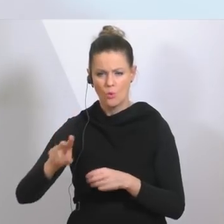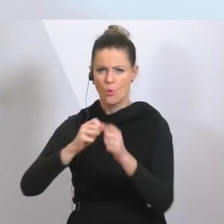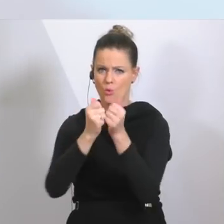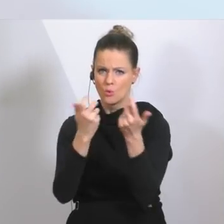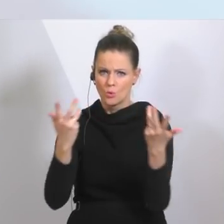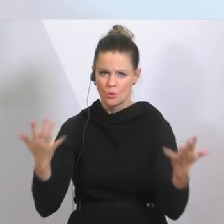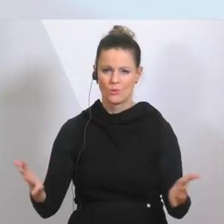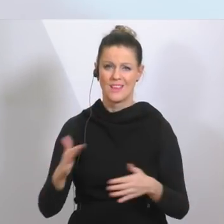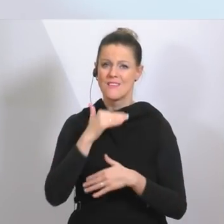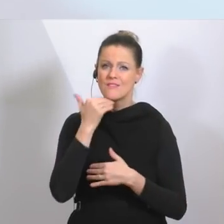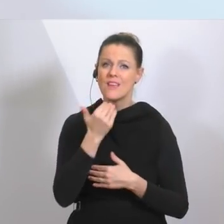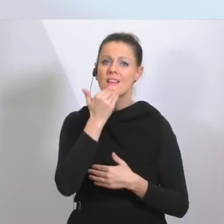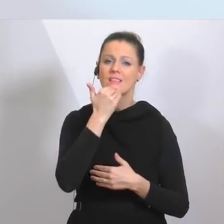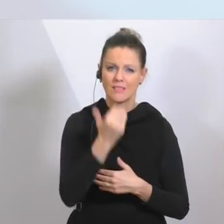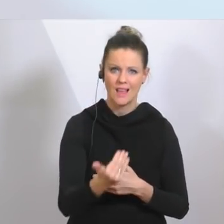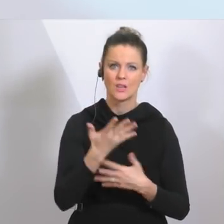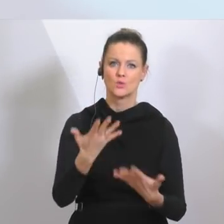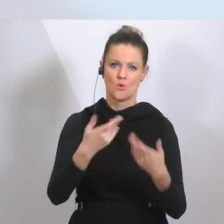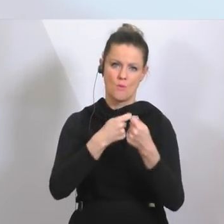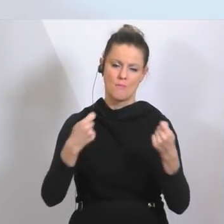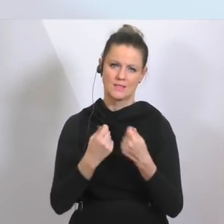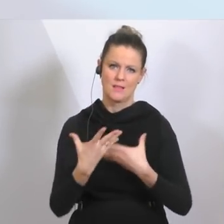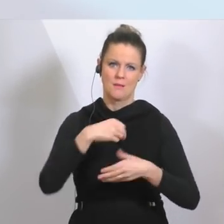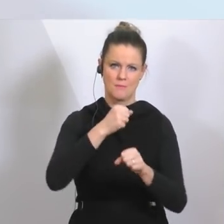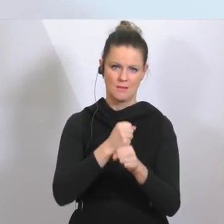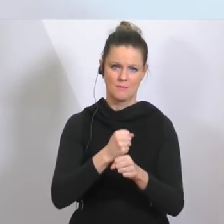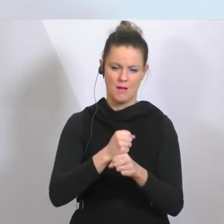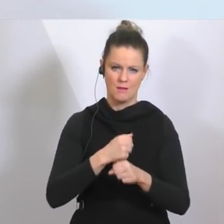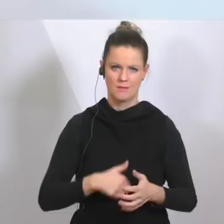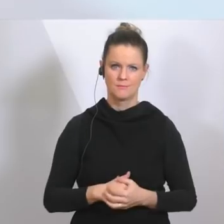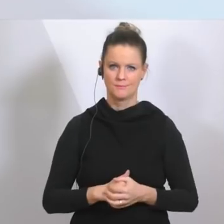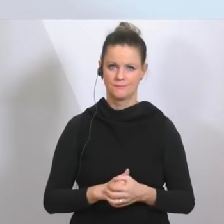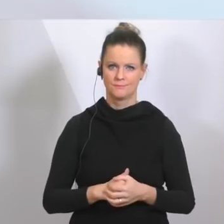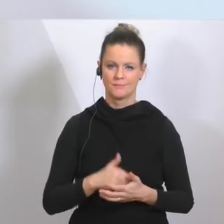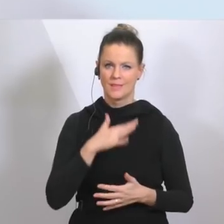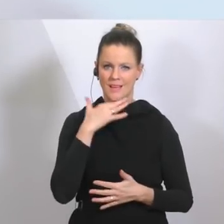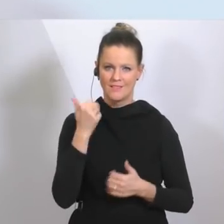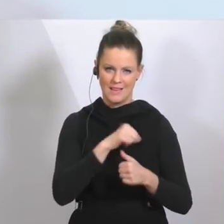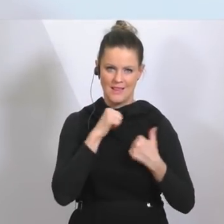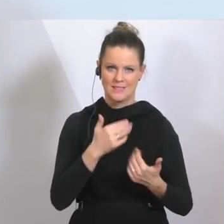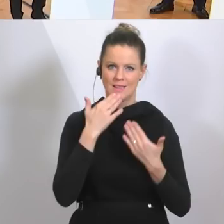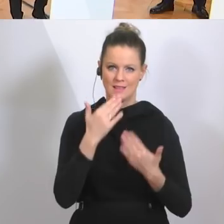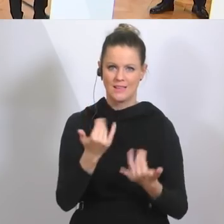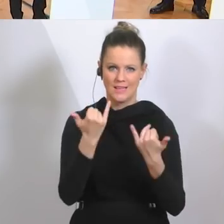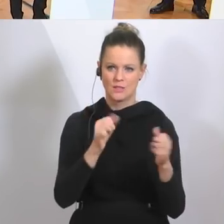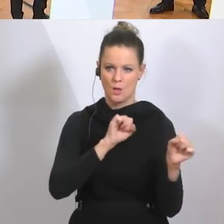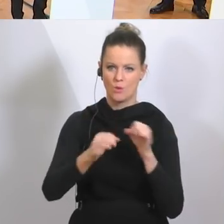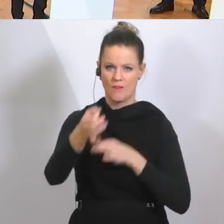danke allen, dass Sie diese weitgehenden Maßnahmen mittragen. Vielen herzlichen Dank. Wir kommen jetzt zu den Fragen.